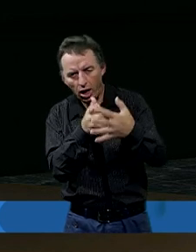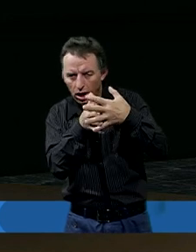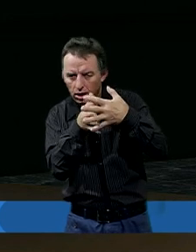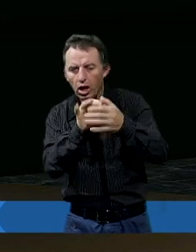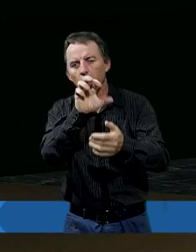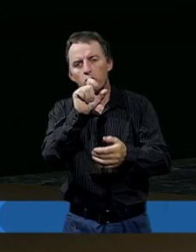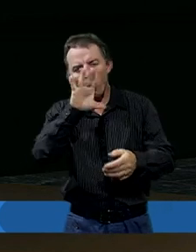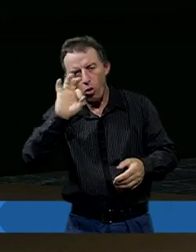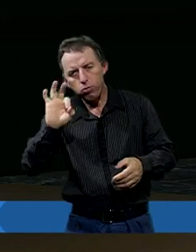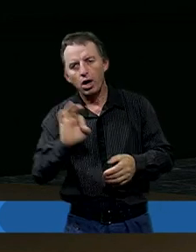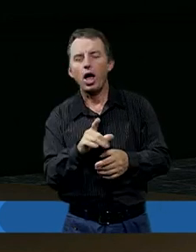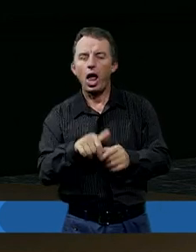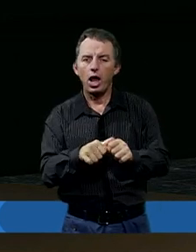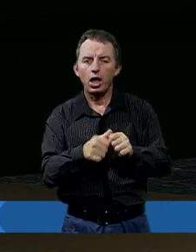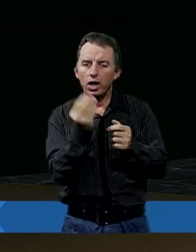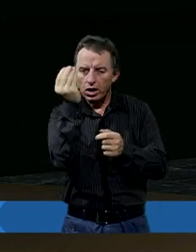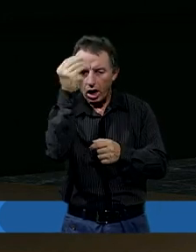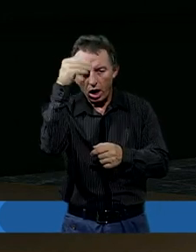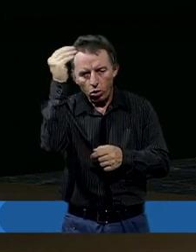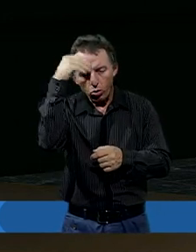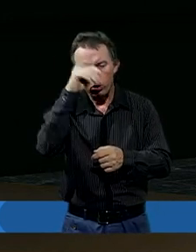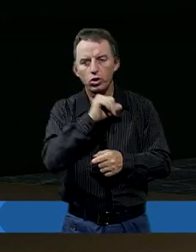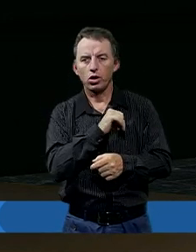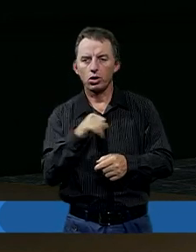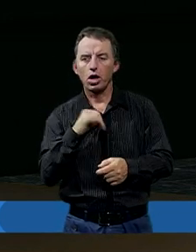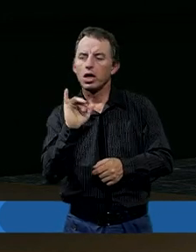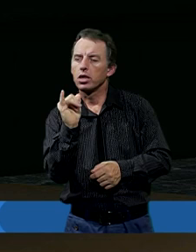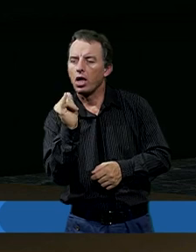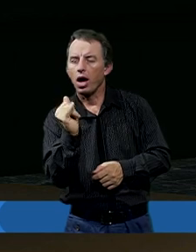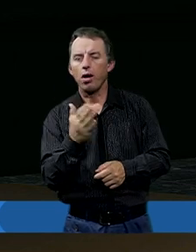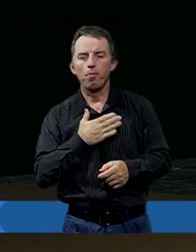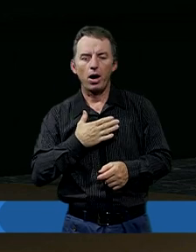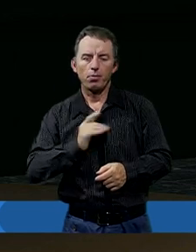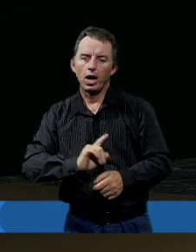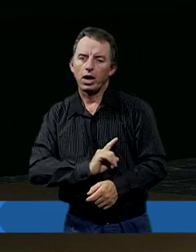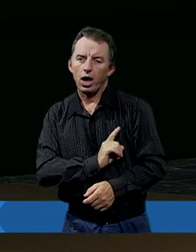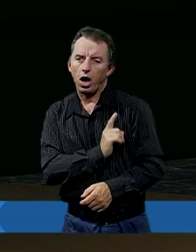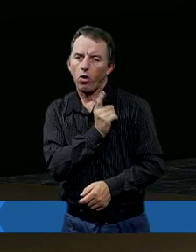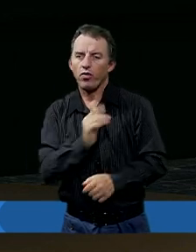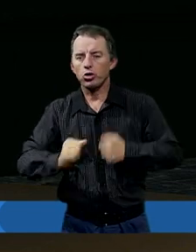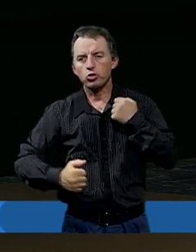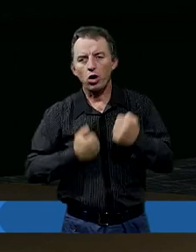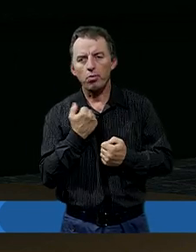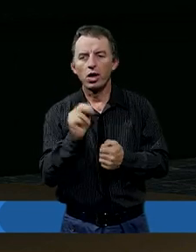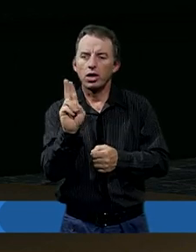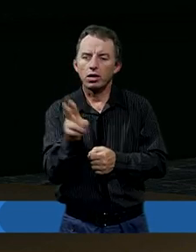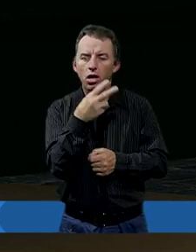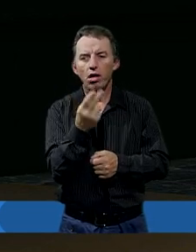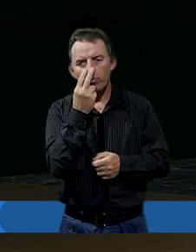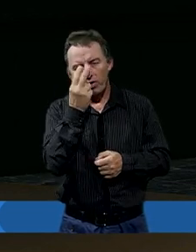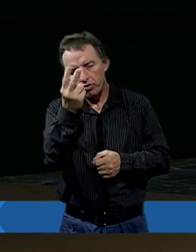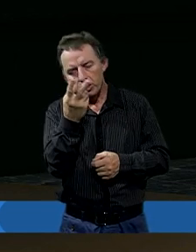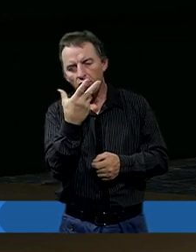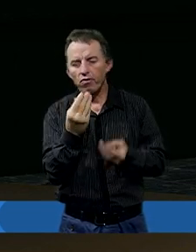ale nauczyć się tego, jak reagować, kiedy widzimy